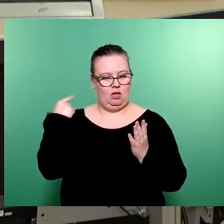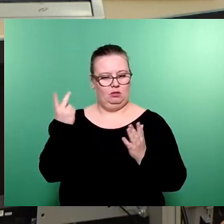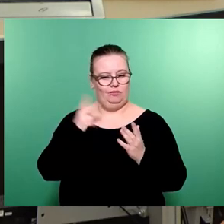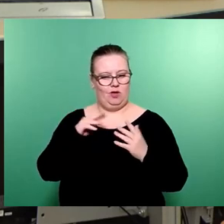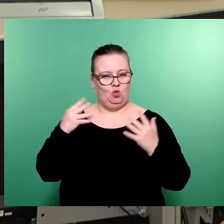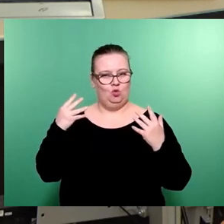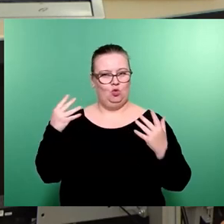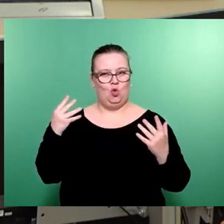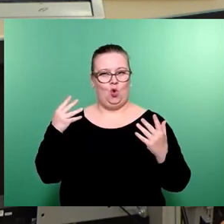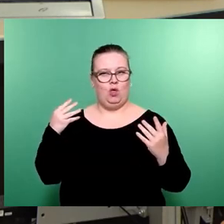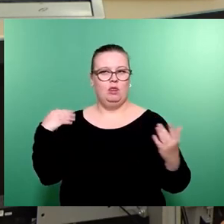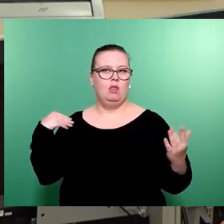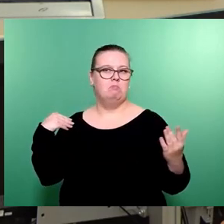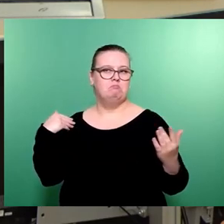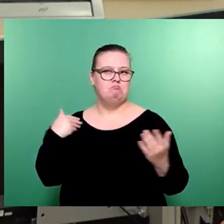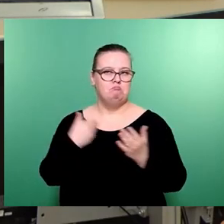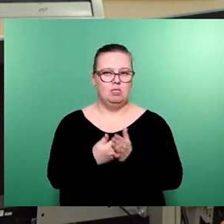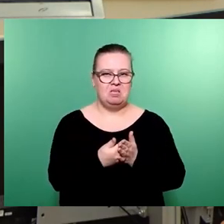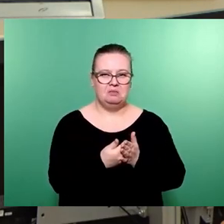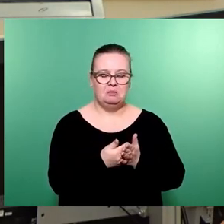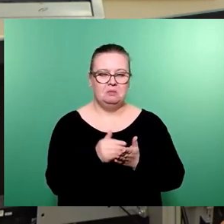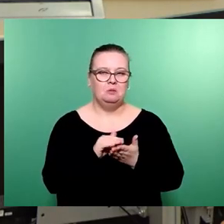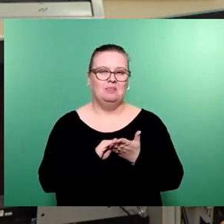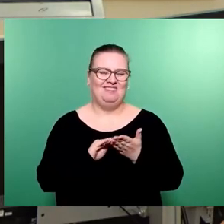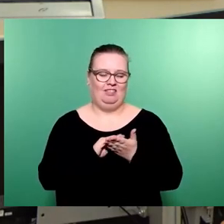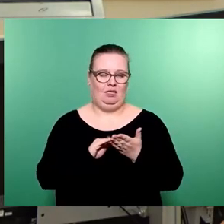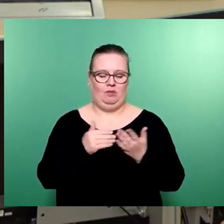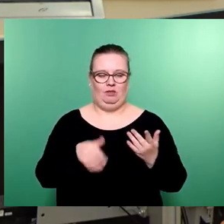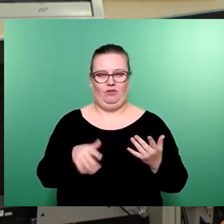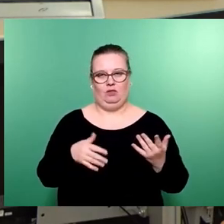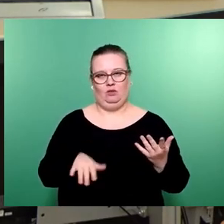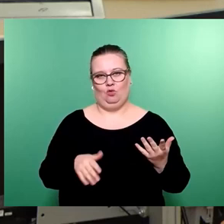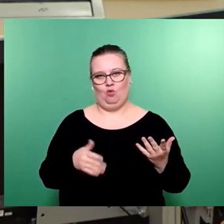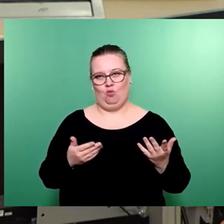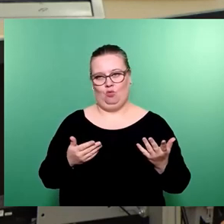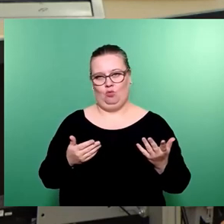dieser Größenordnung von keiner haushaltstragenden Fraktion oder von keiner haushaltstragenden Fraktion